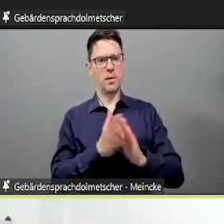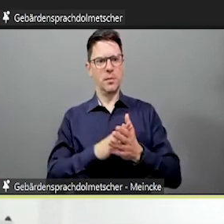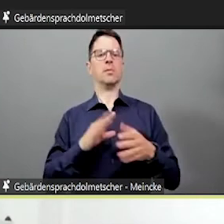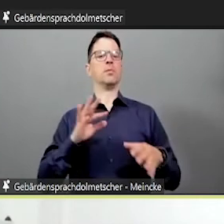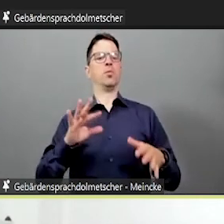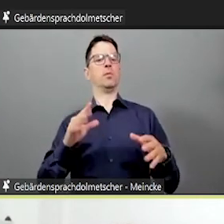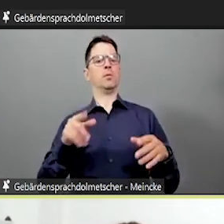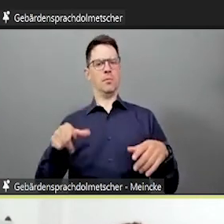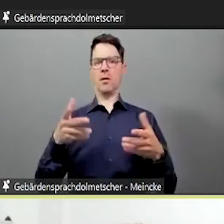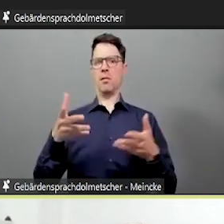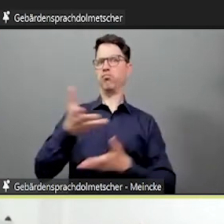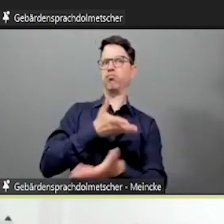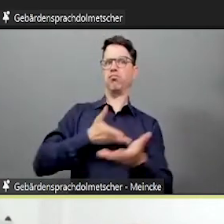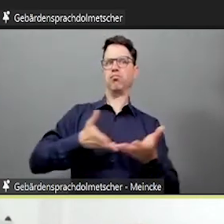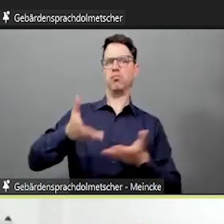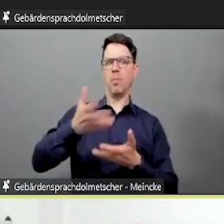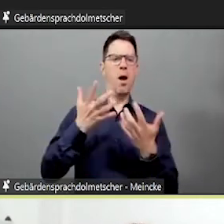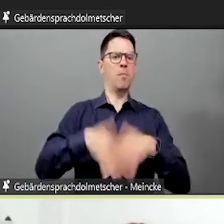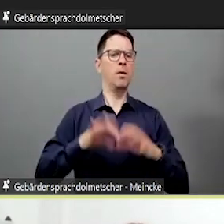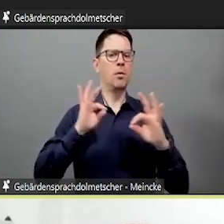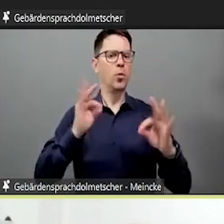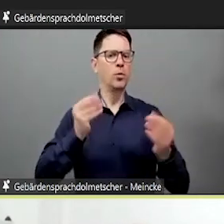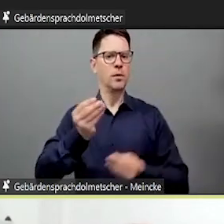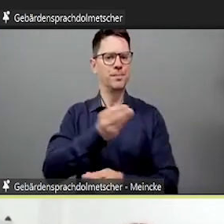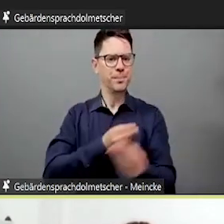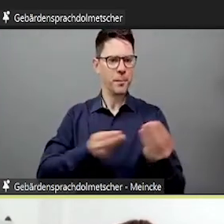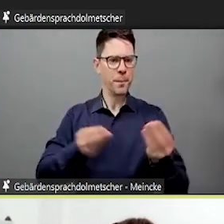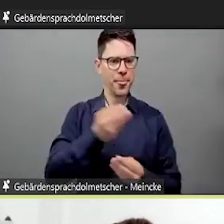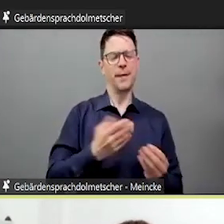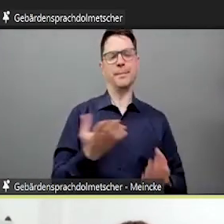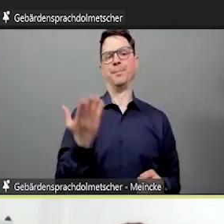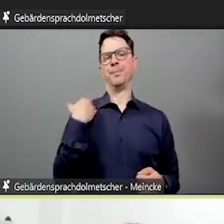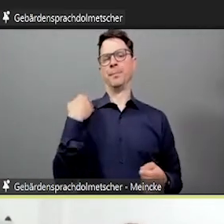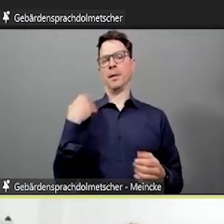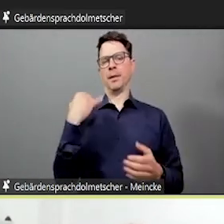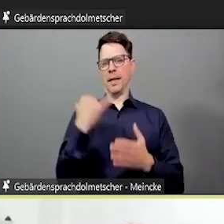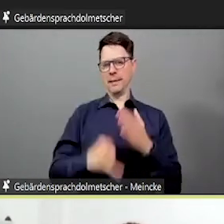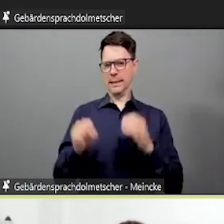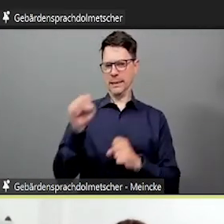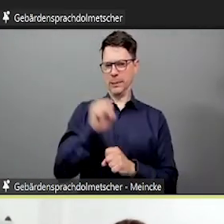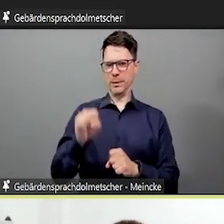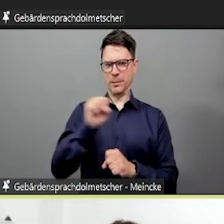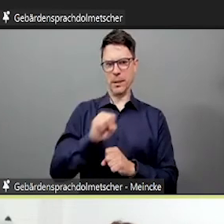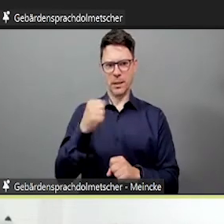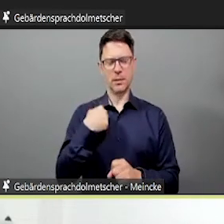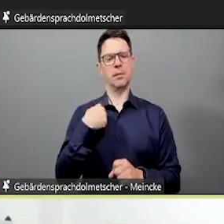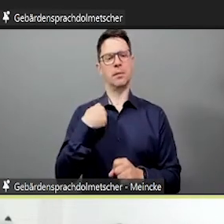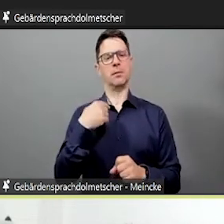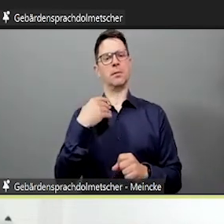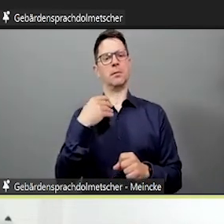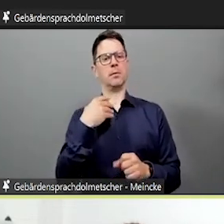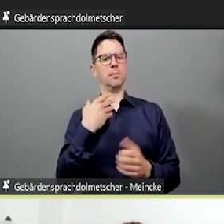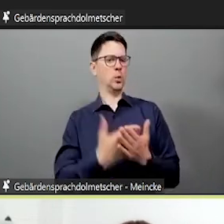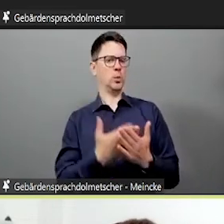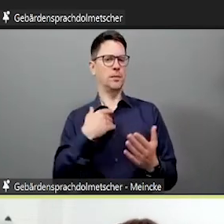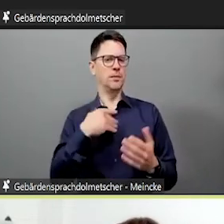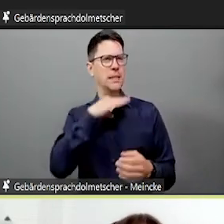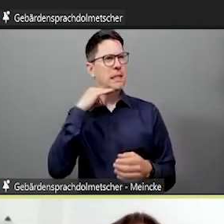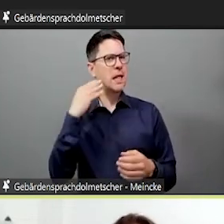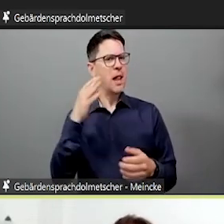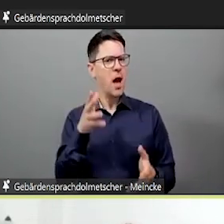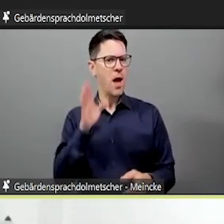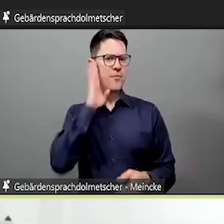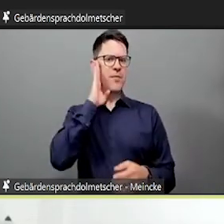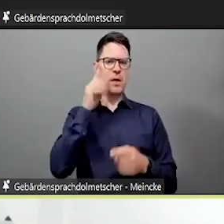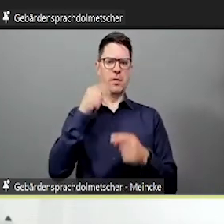dass sie deshalb zum Beispiel den Stadtteil so schätzen, weil sie da in einer Jogginghose zum Kiosk gehen können oder zum Bäcker gehen können. Da erfährt man halt dann auch schon